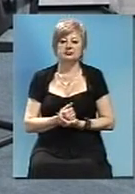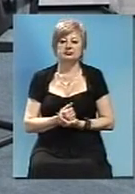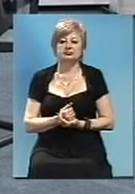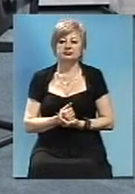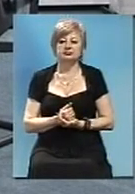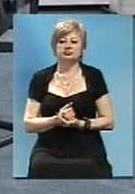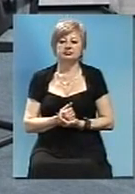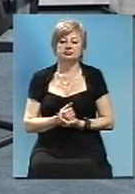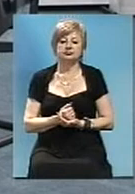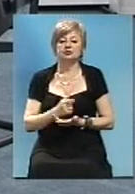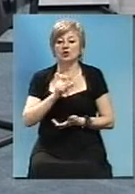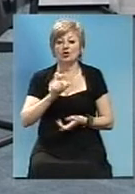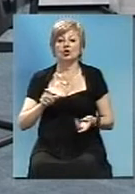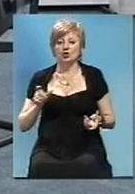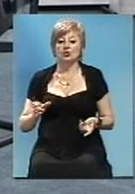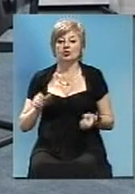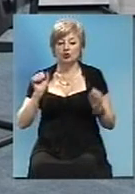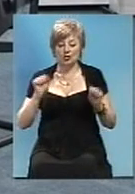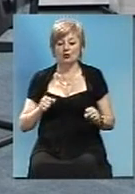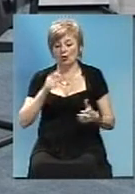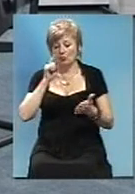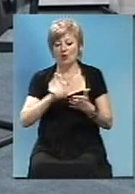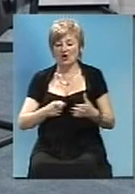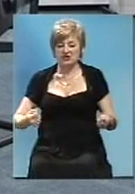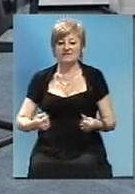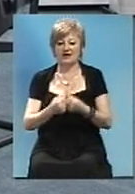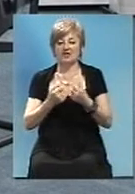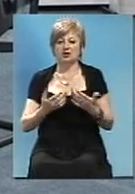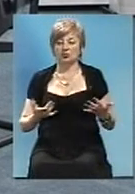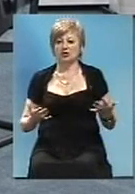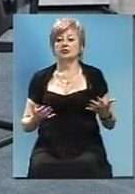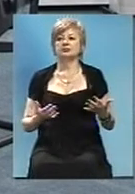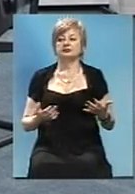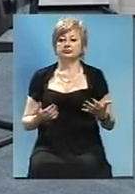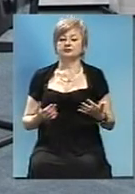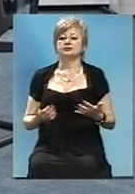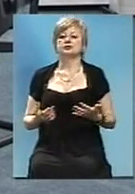Тоже люди могут попасть в аварию і добре,